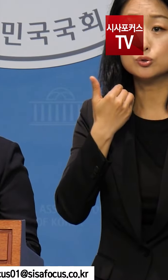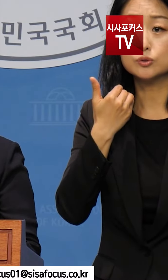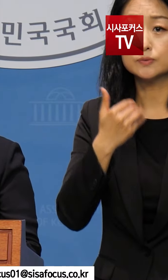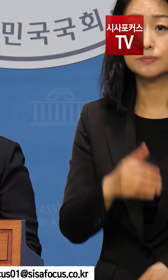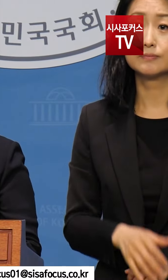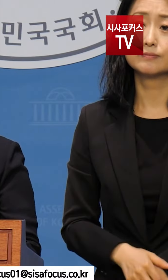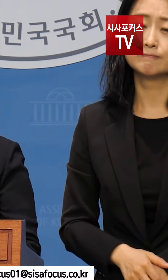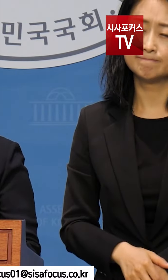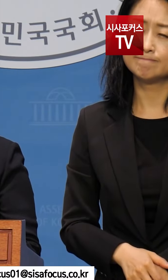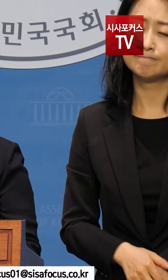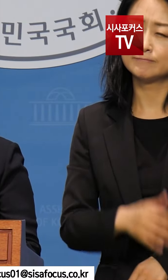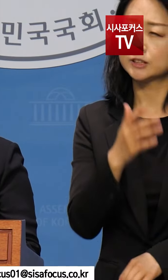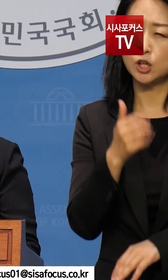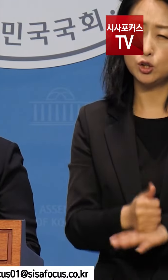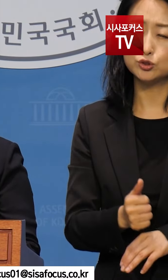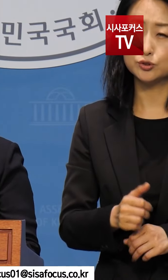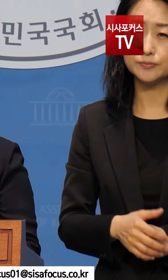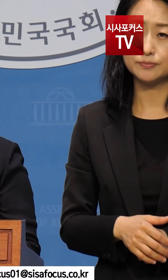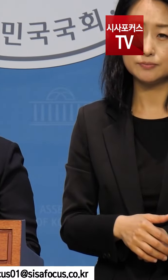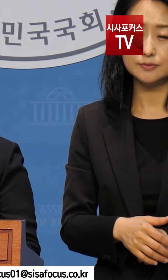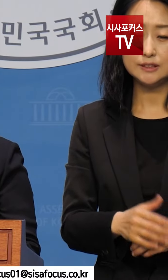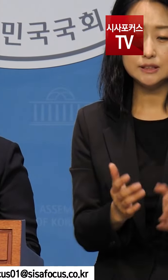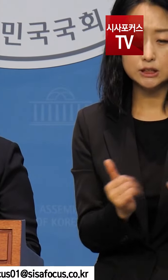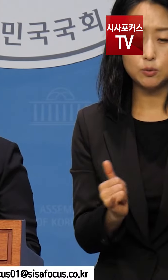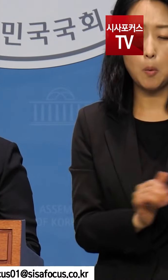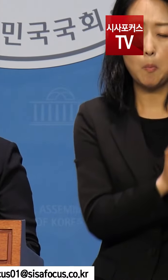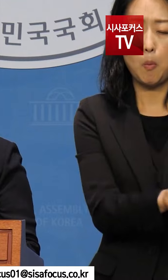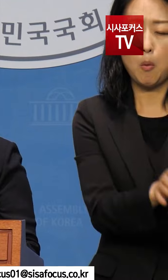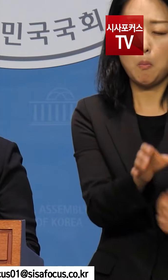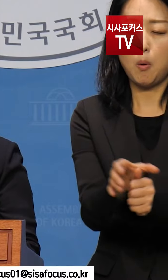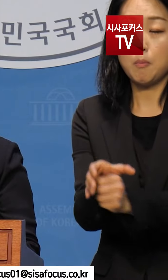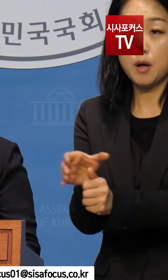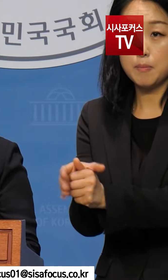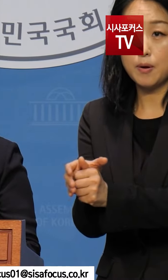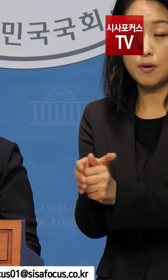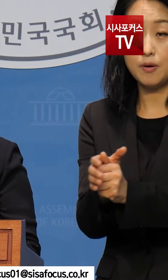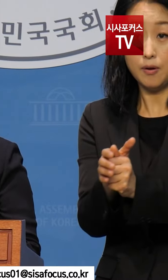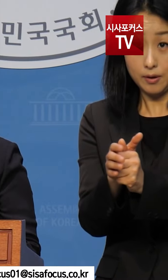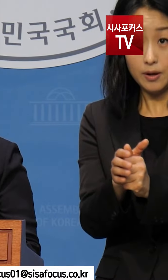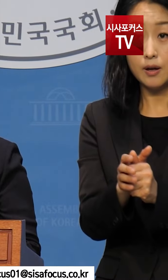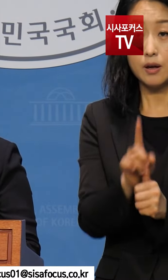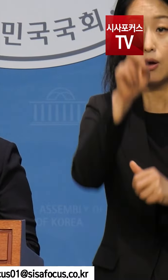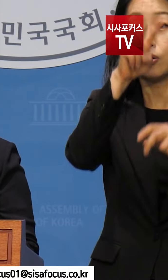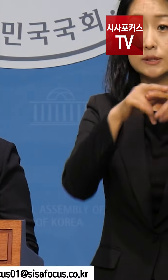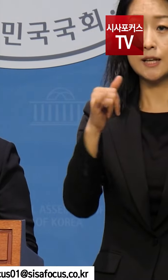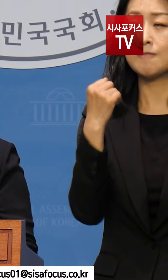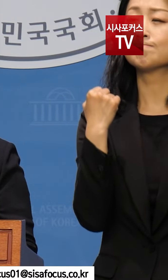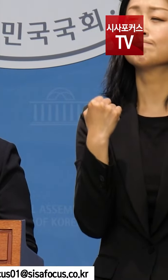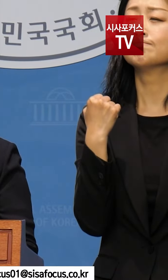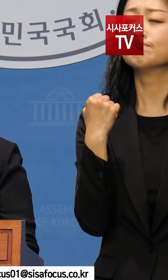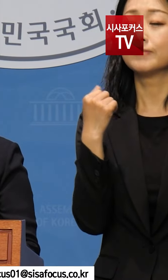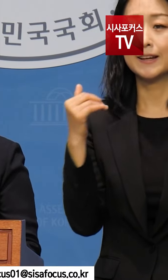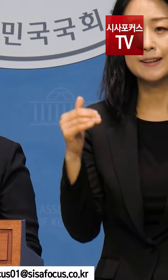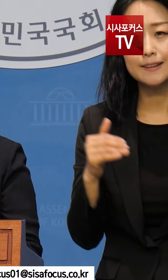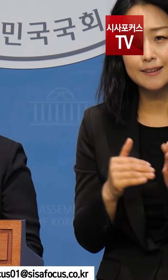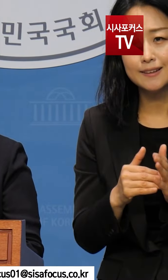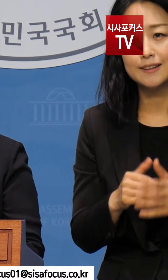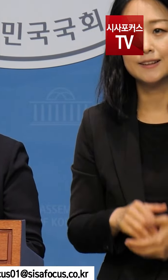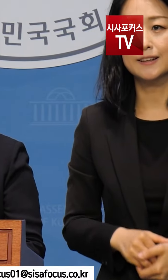책임자들은 실무자들에게 책임을 전가하고 아직도 그 자리를 꿋꿋이 지키고 있습니다.